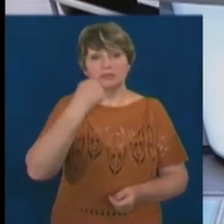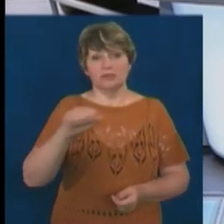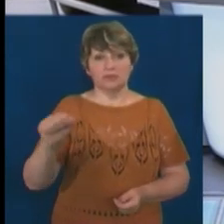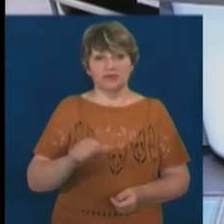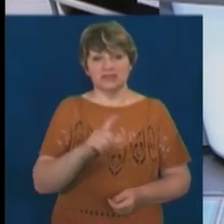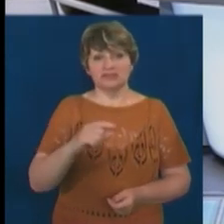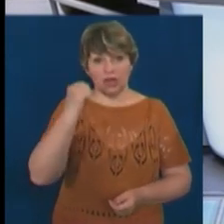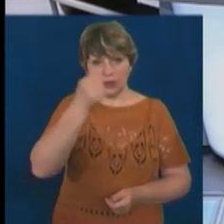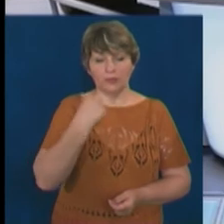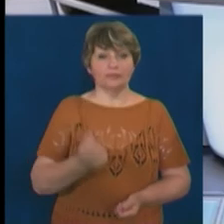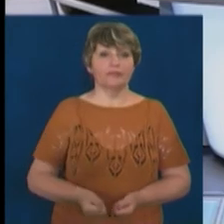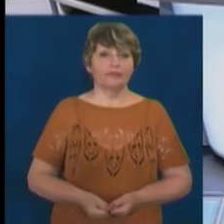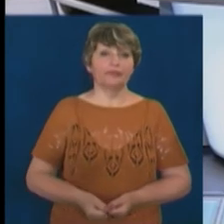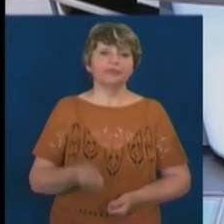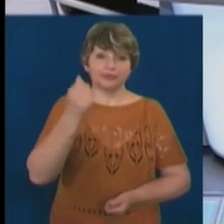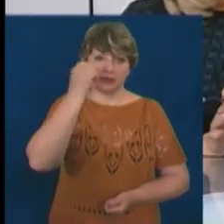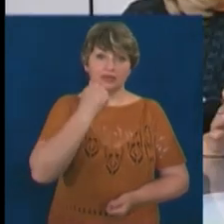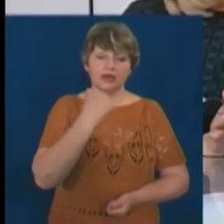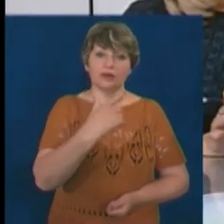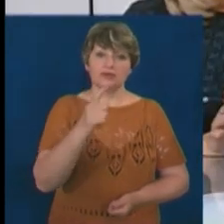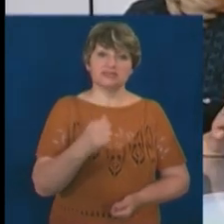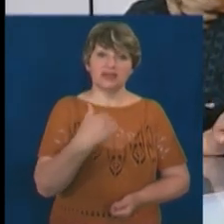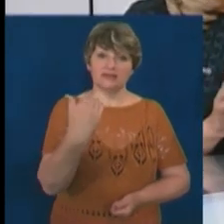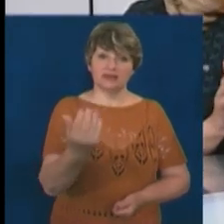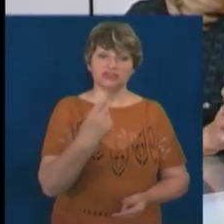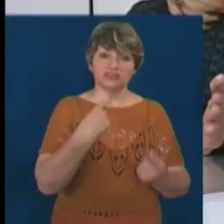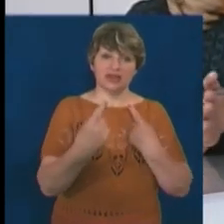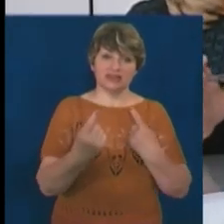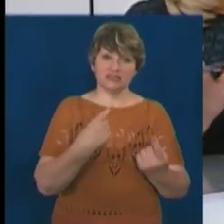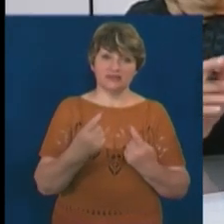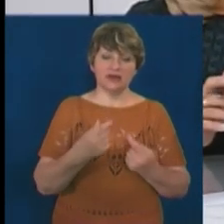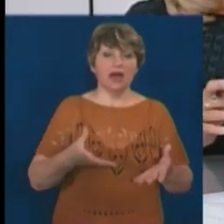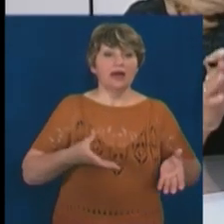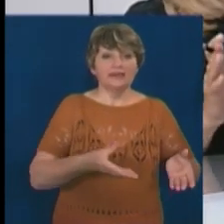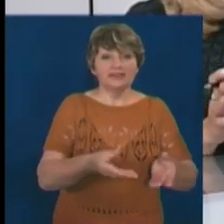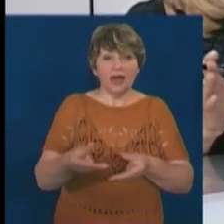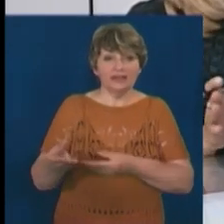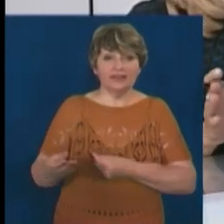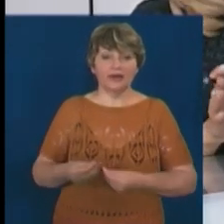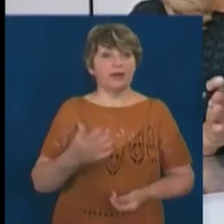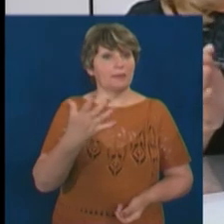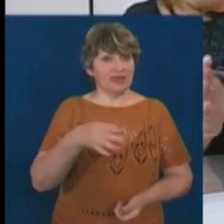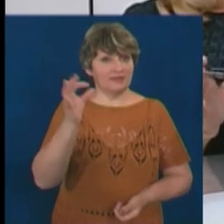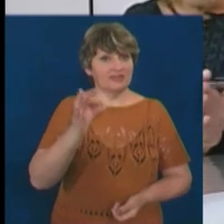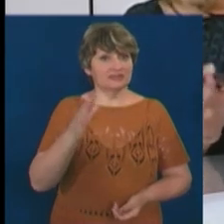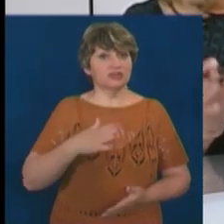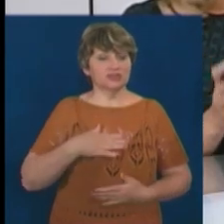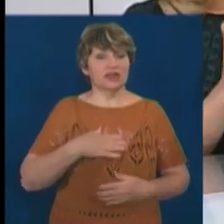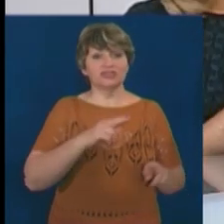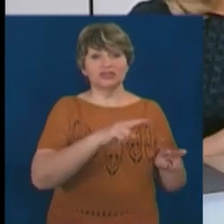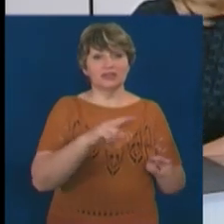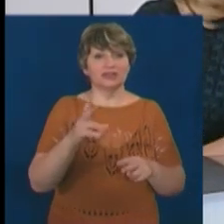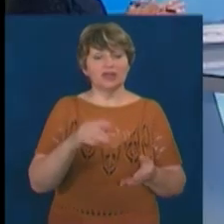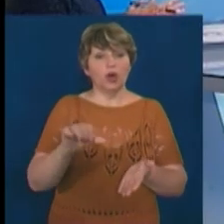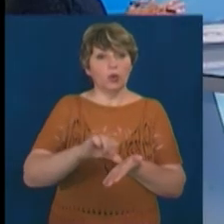Я дякую вам за цікаву розмову. Я сподіваюся, що вона надихне наших, принаймні, 5% наших телеглядачів на